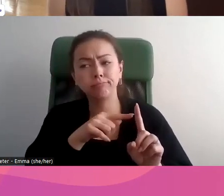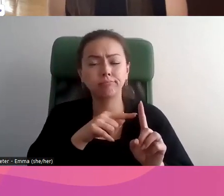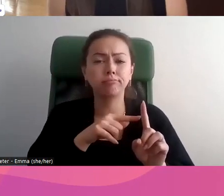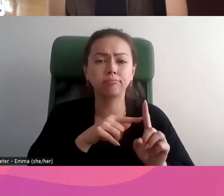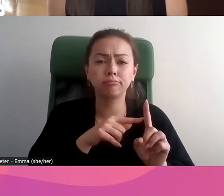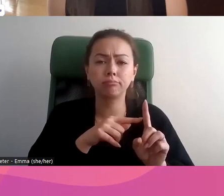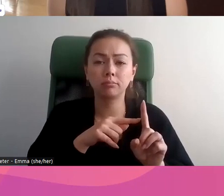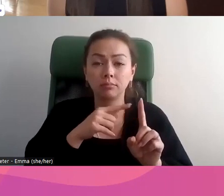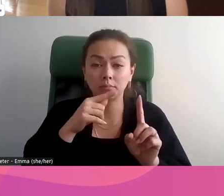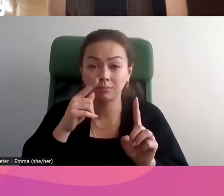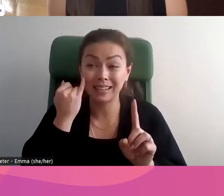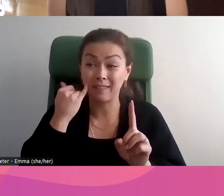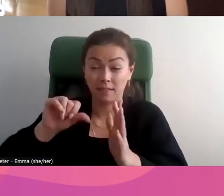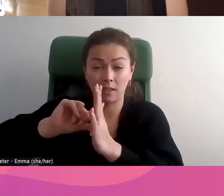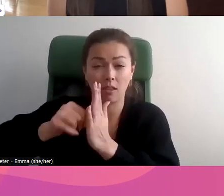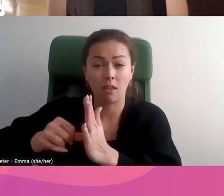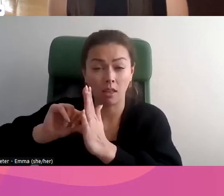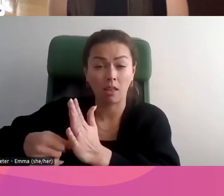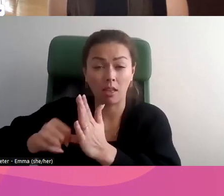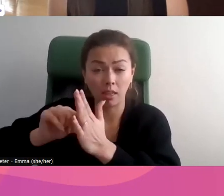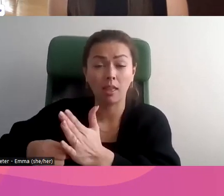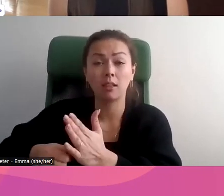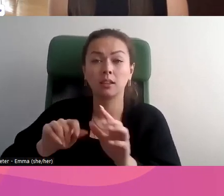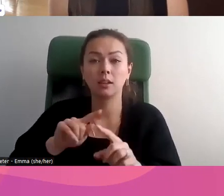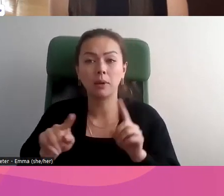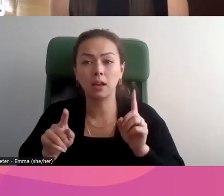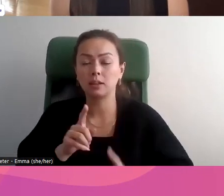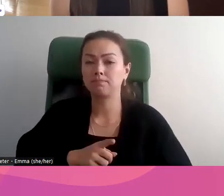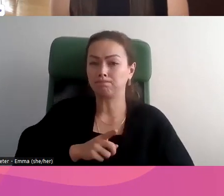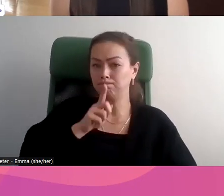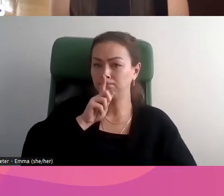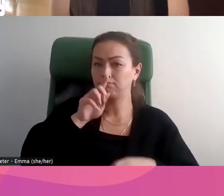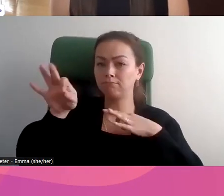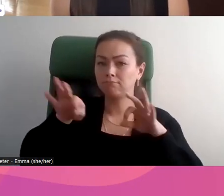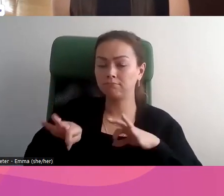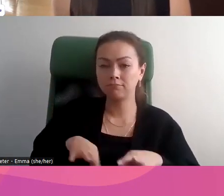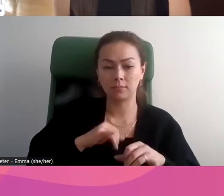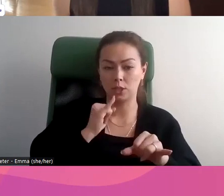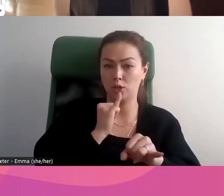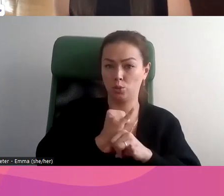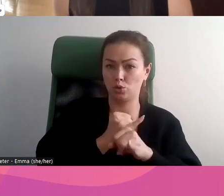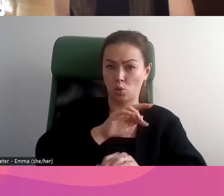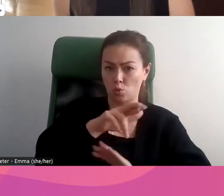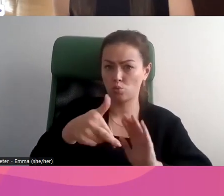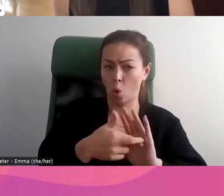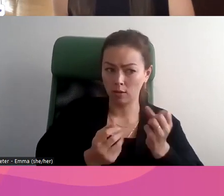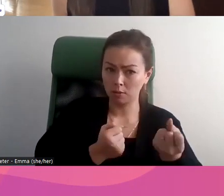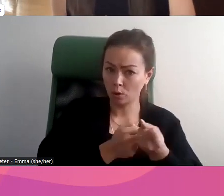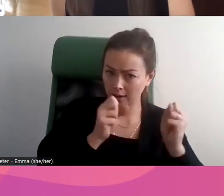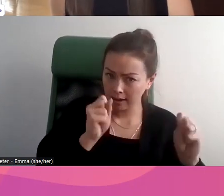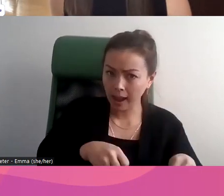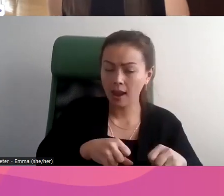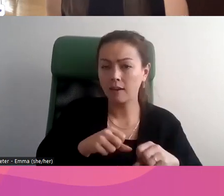préjudices connus sont souvent amplifiés par une réponse inadéquate et par le blâme de la victime